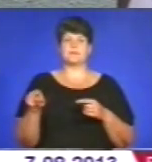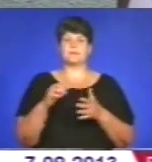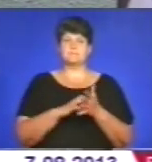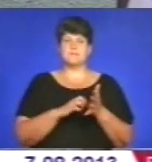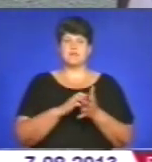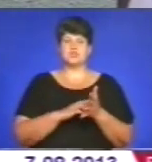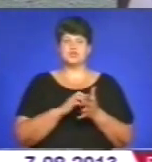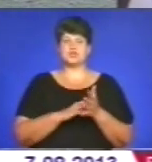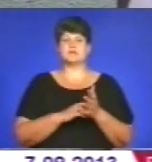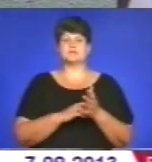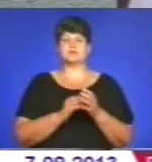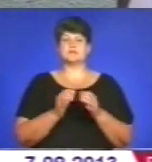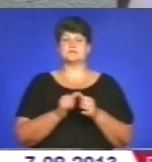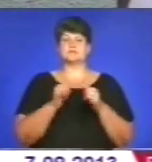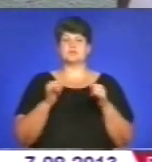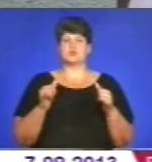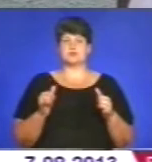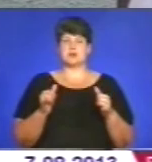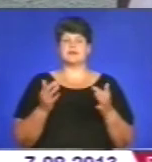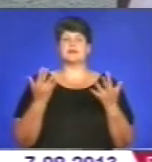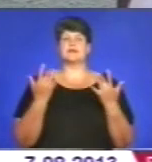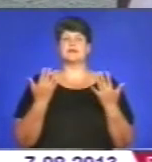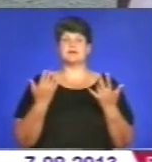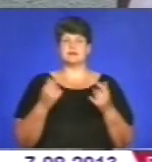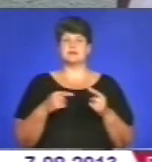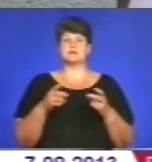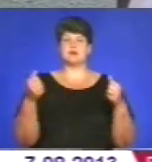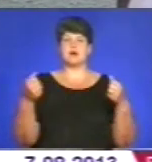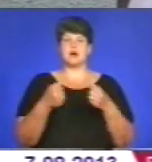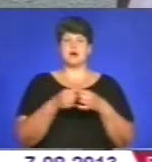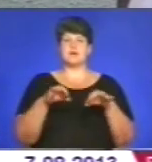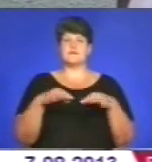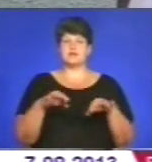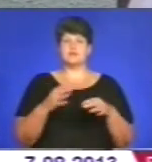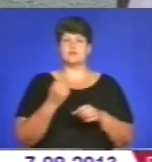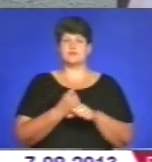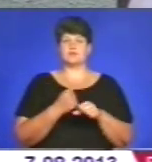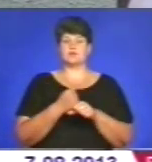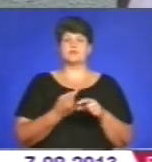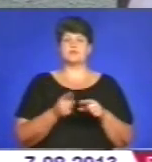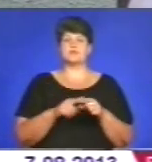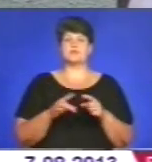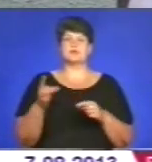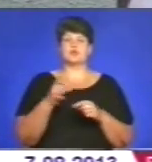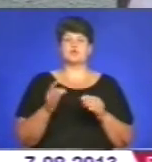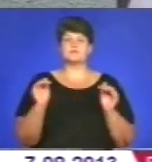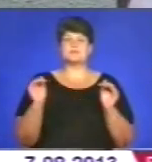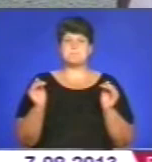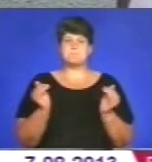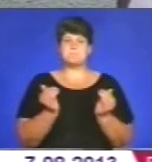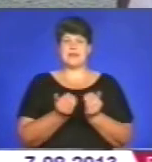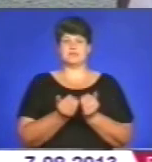причині зростає кількість аварійністі. Вони відпрацювують ці райони саме для того, щоб зменшити